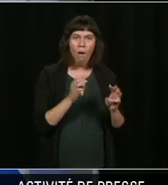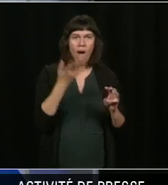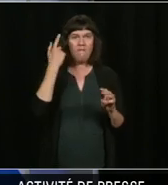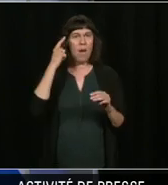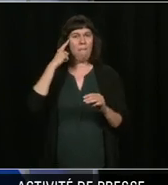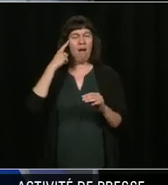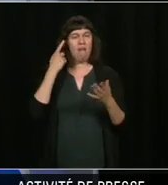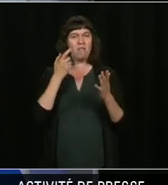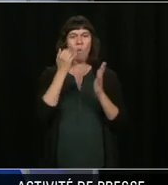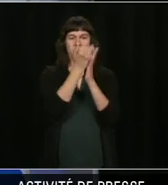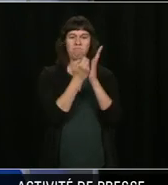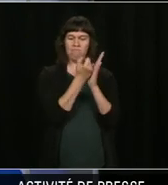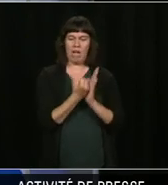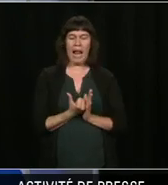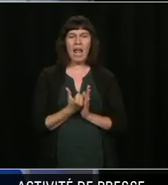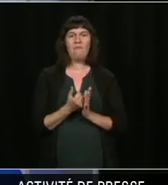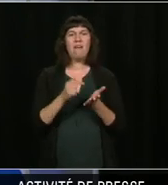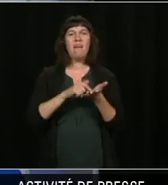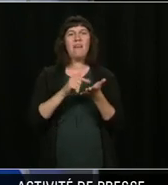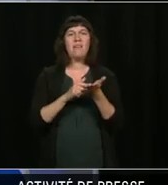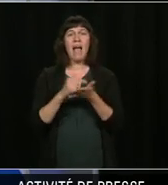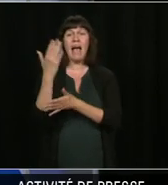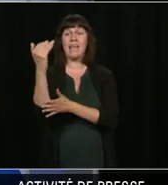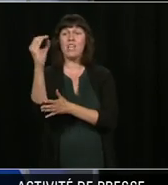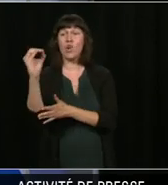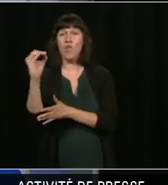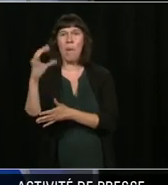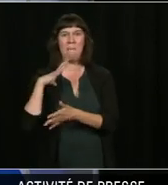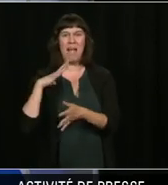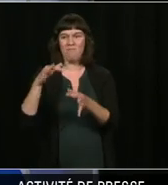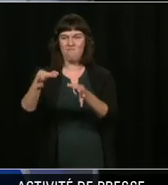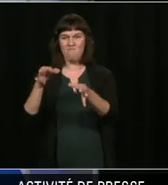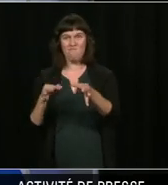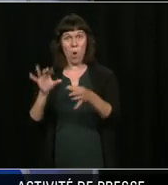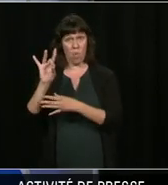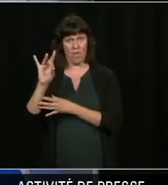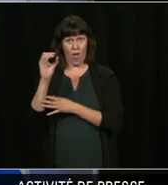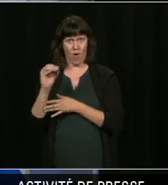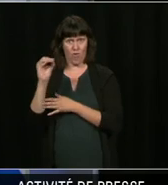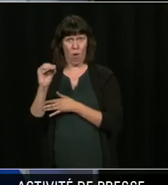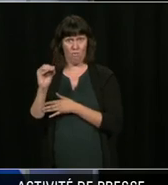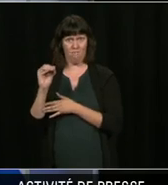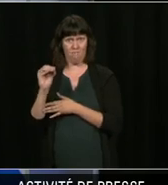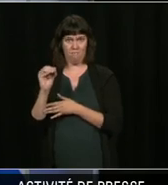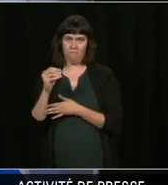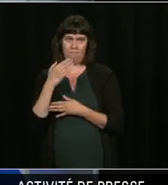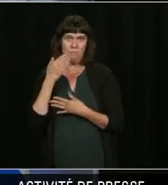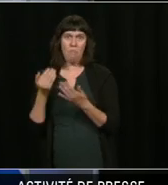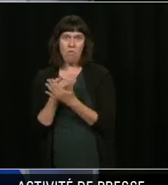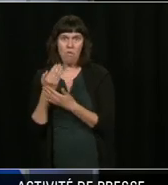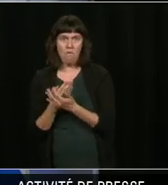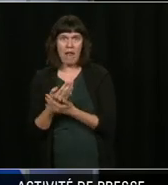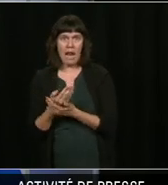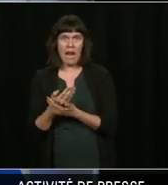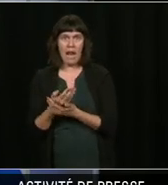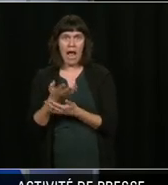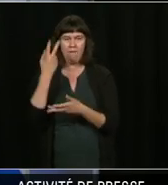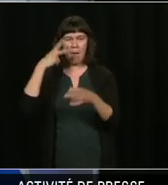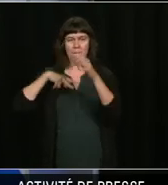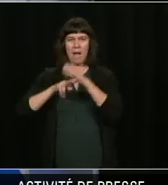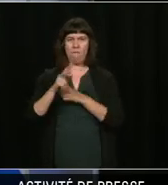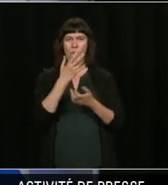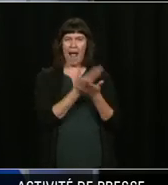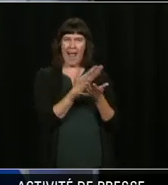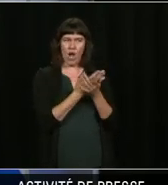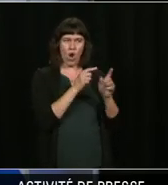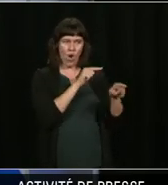On savait qu'on allait avoir des éclosions dans les écoles.'était impensable que ça ne pouvait pas, mais quand on regarde les bénéfices de maintenir les